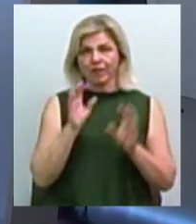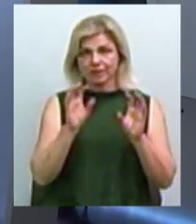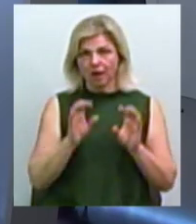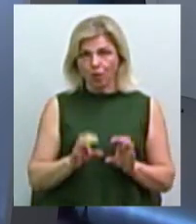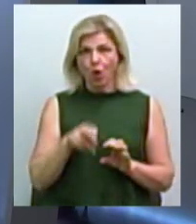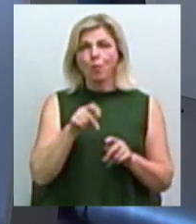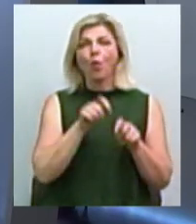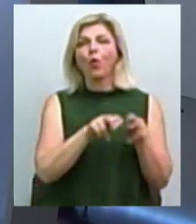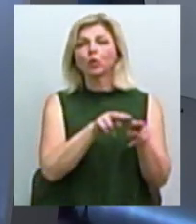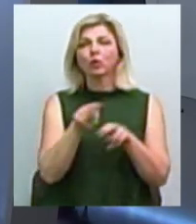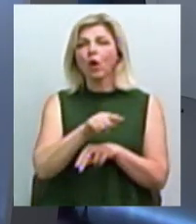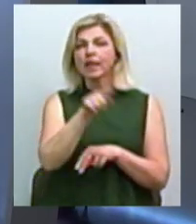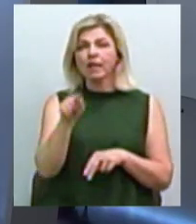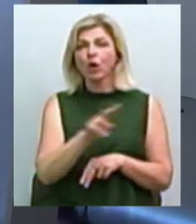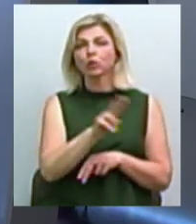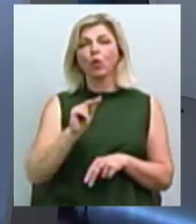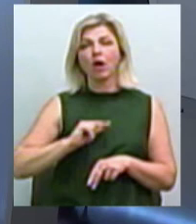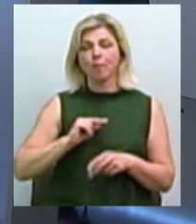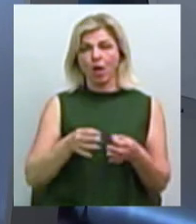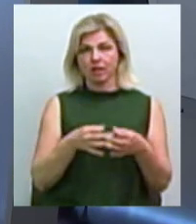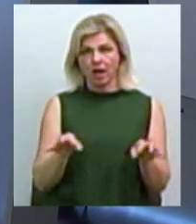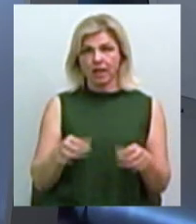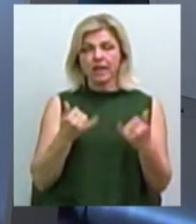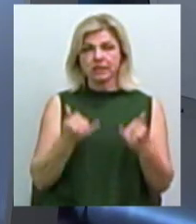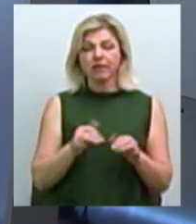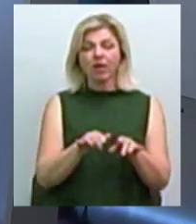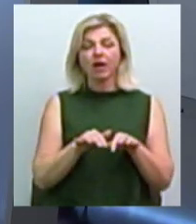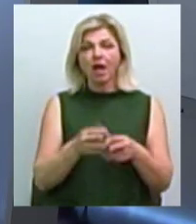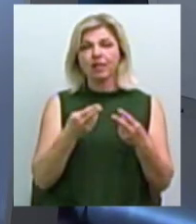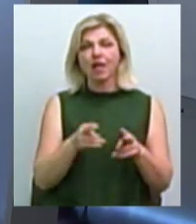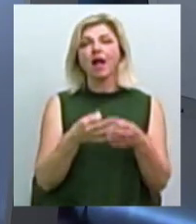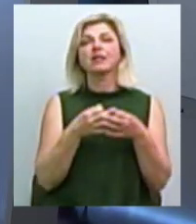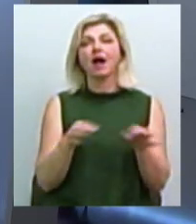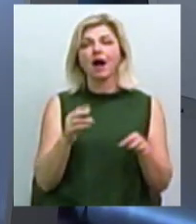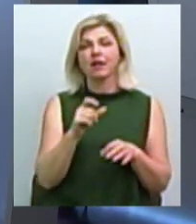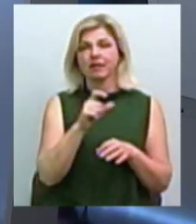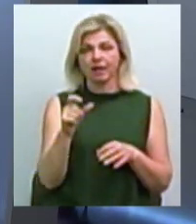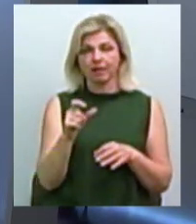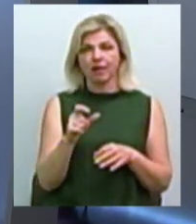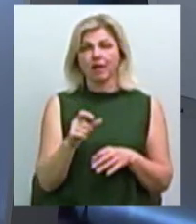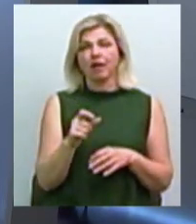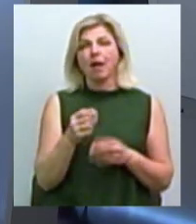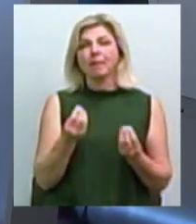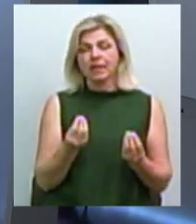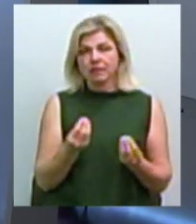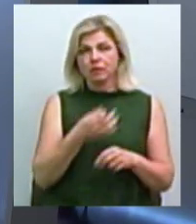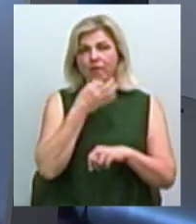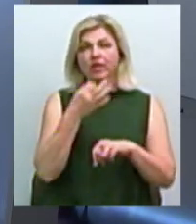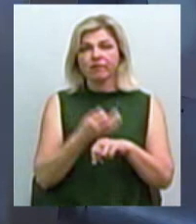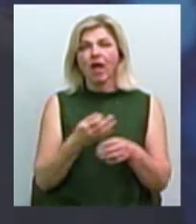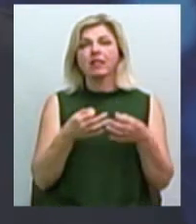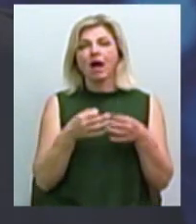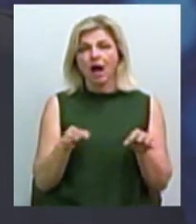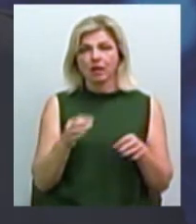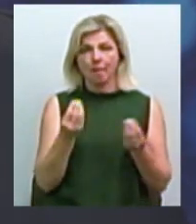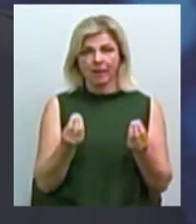контролю тих, хто працює легально. Сьогодні контрольна каса – апарати для легального бізнесу, відповідальність для легального бізнесу.